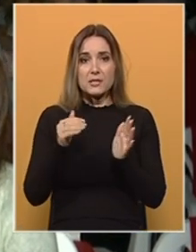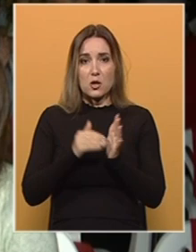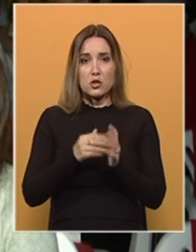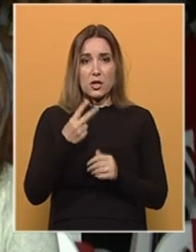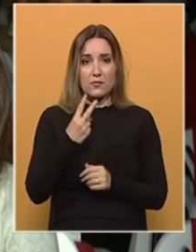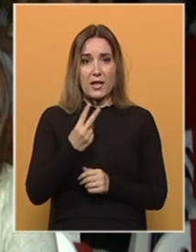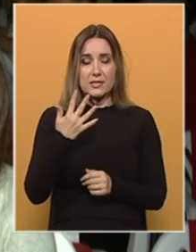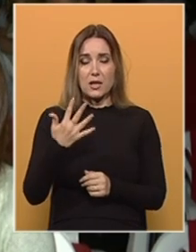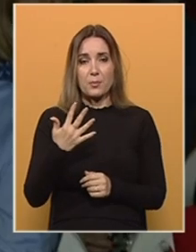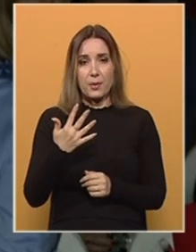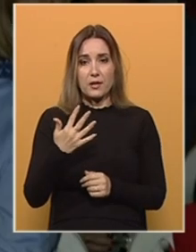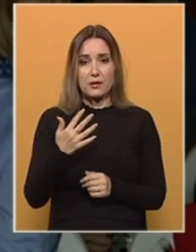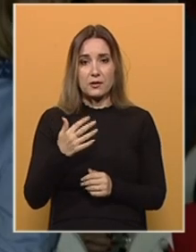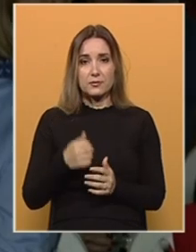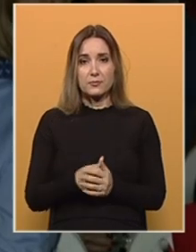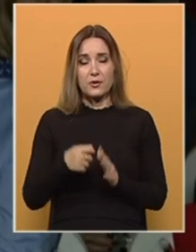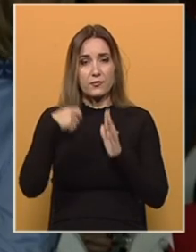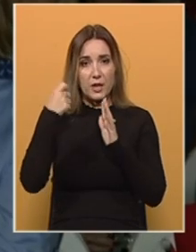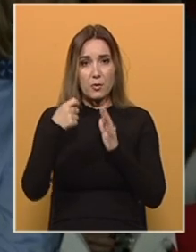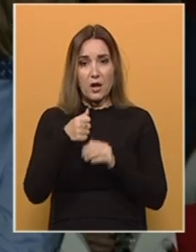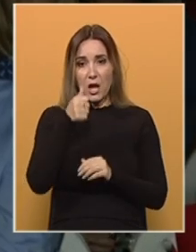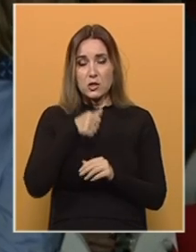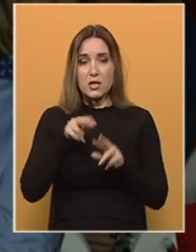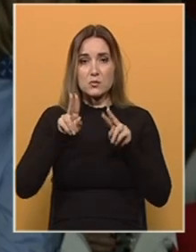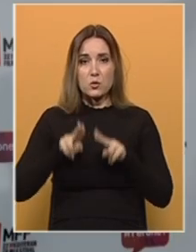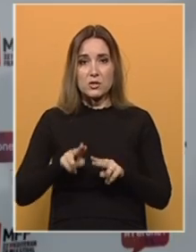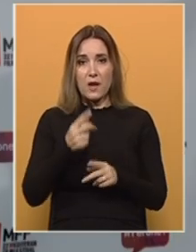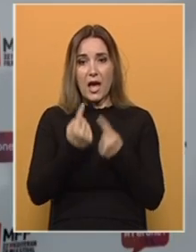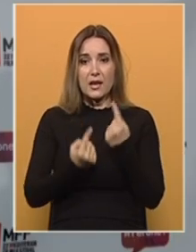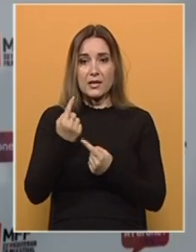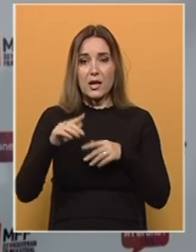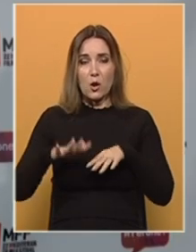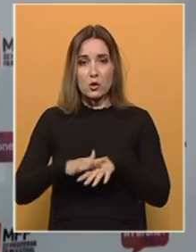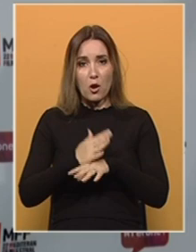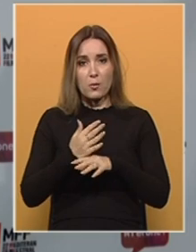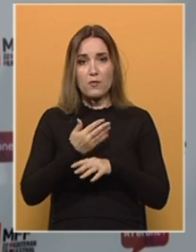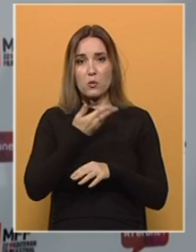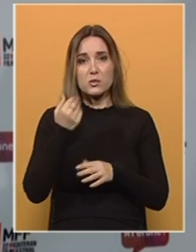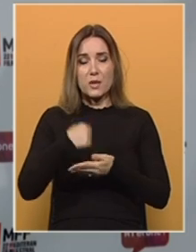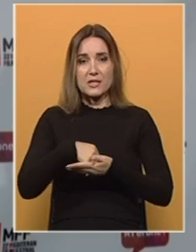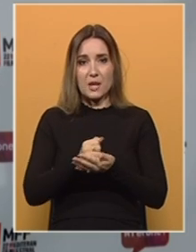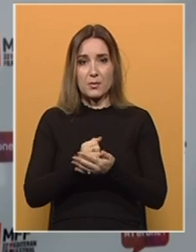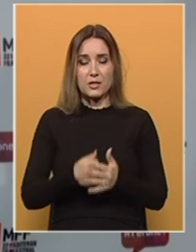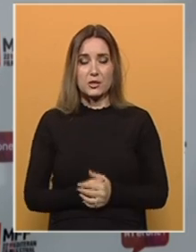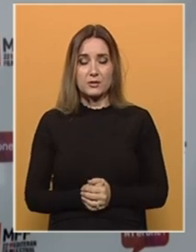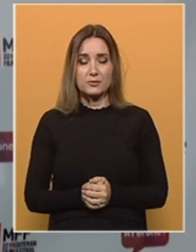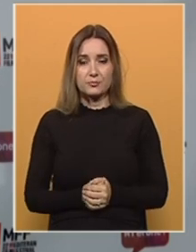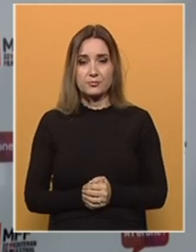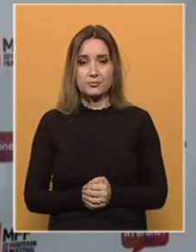25 filmova. Evo što smo u stvari neke od dojmova uspjeli zabilježiti nešto ranije.